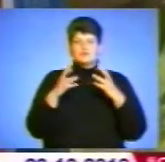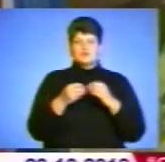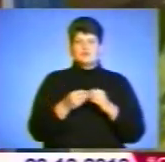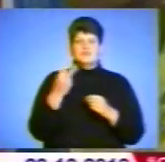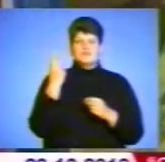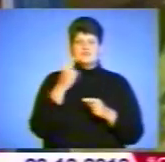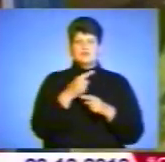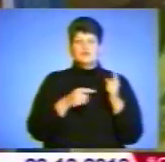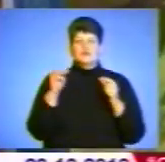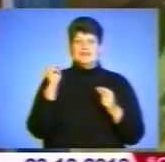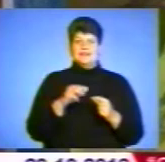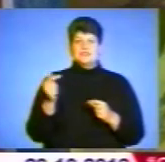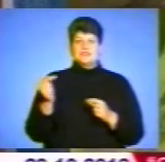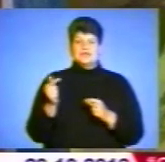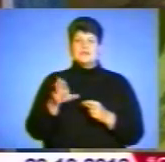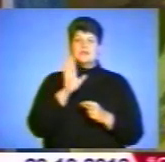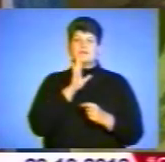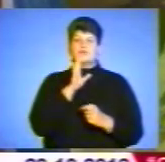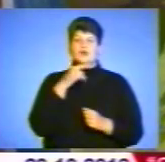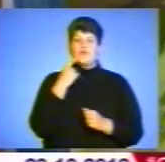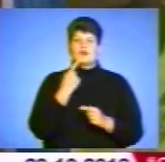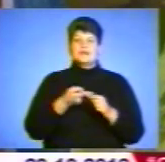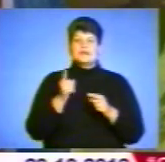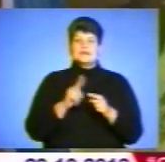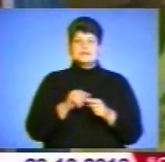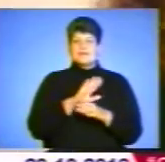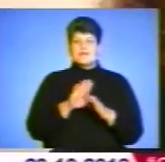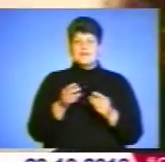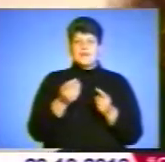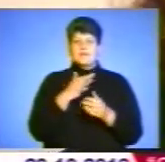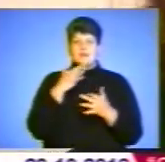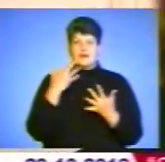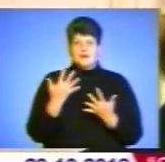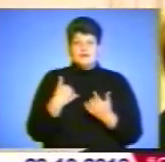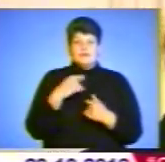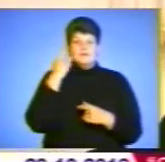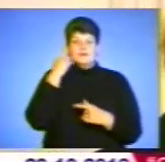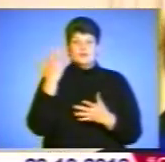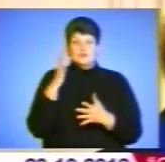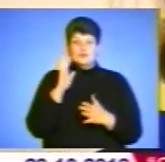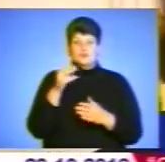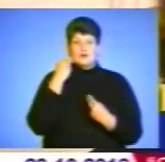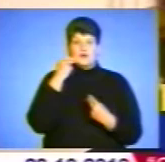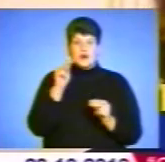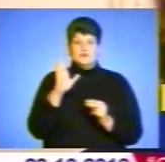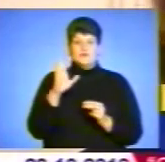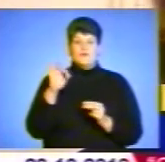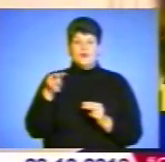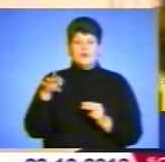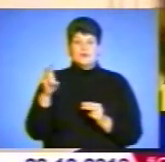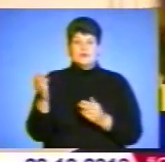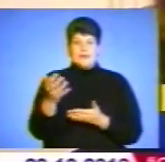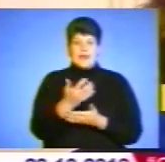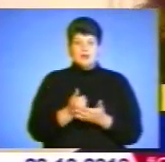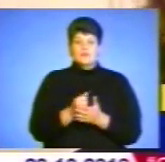,5 тисячі гривень. Дівчина каже, що це зовсім небагато. Навіть не сподівалася, що я стану найкращим волонтером, тому що